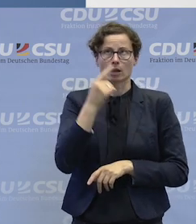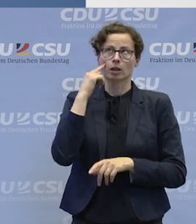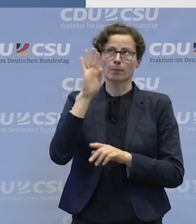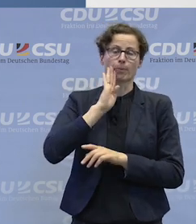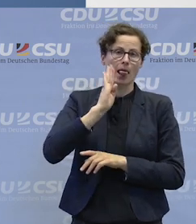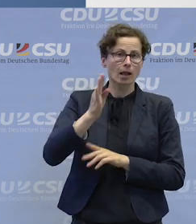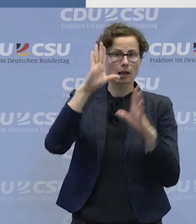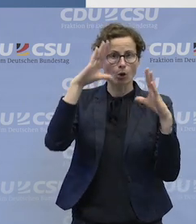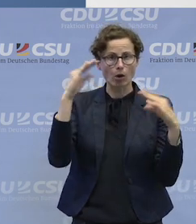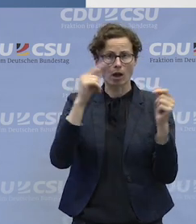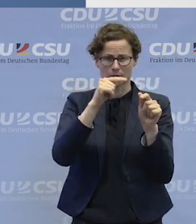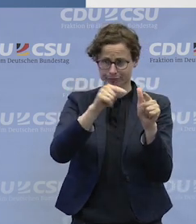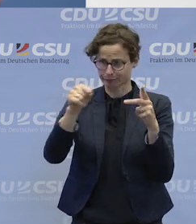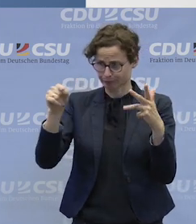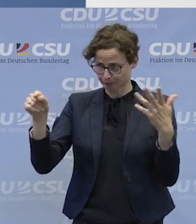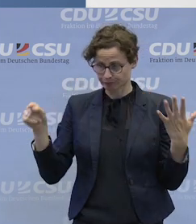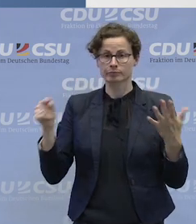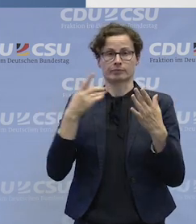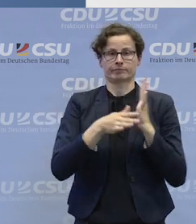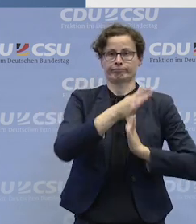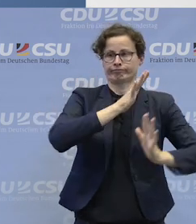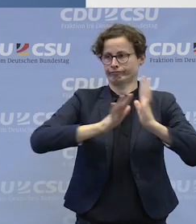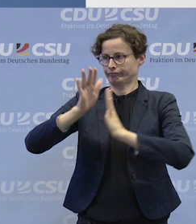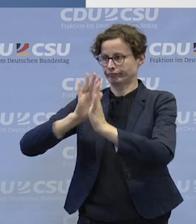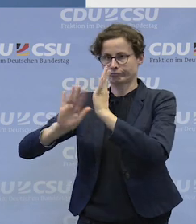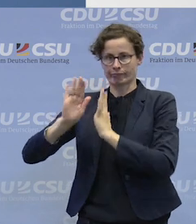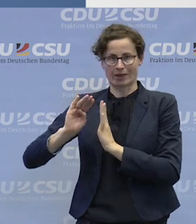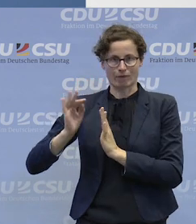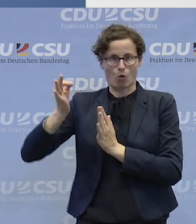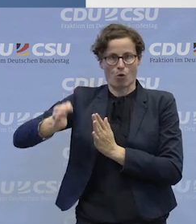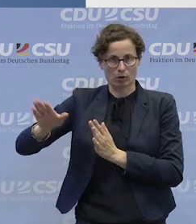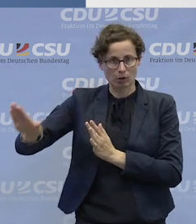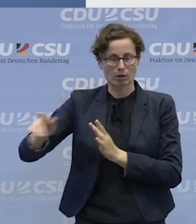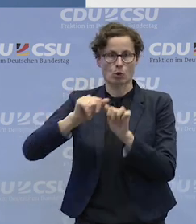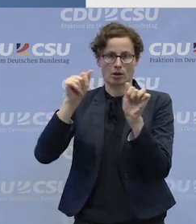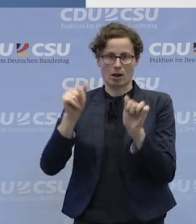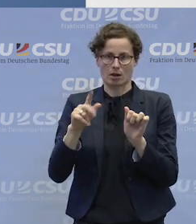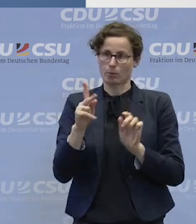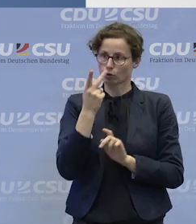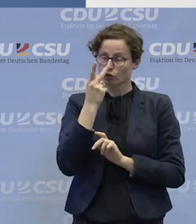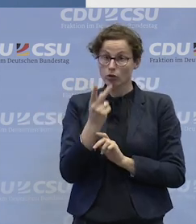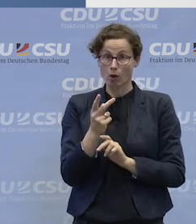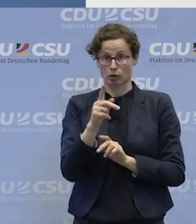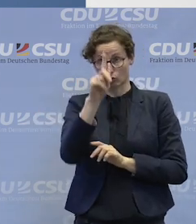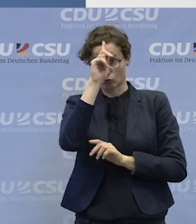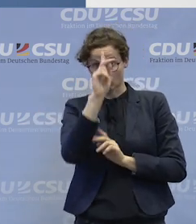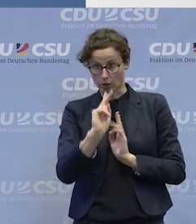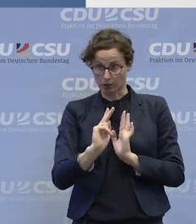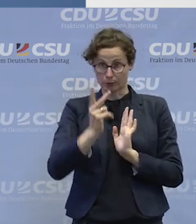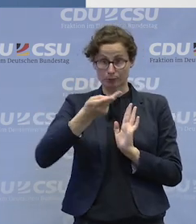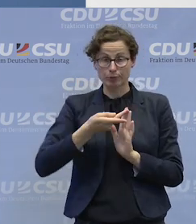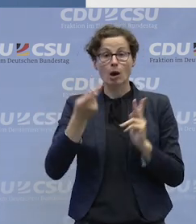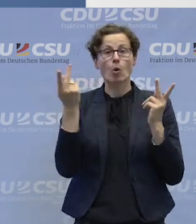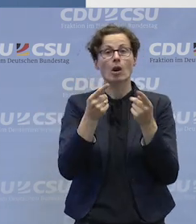unterschiedliche Modelle dann auch der Werkstätten in unterschiedlichen europäischen Ländern überprüft. Was ist identisch, was ist gleich,